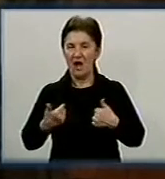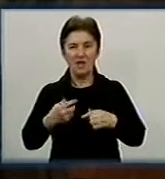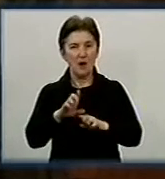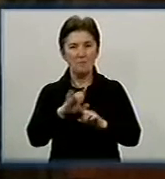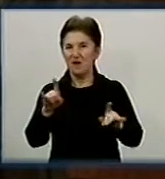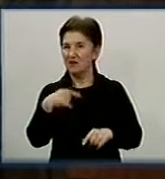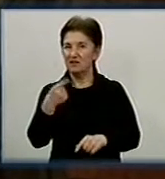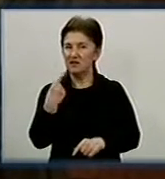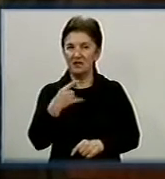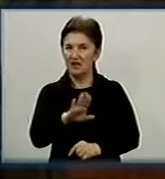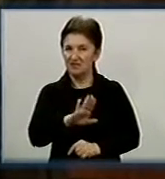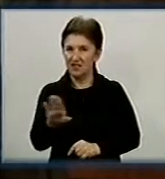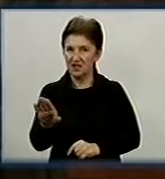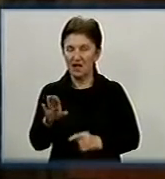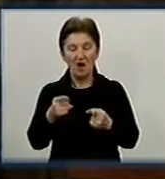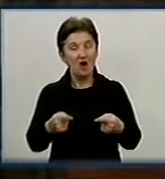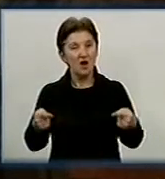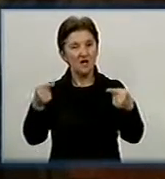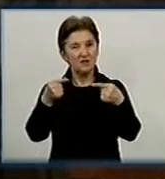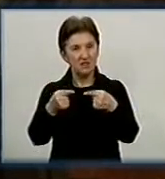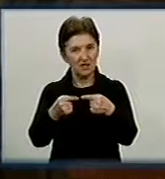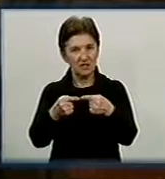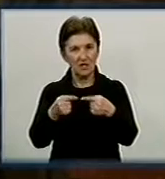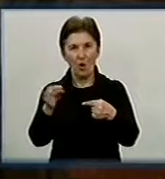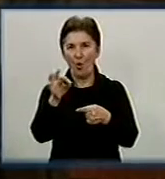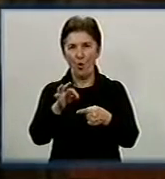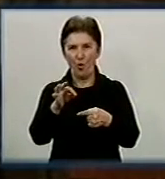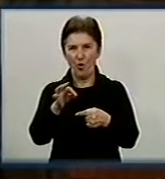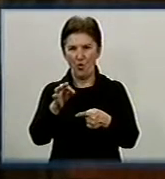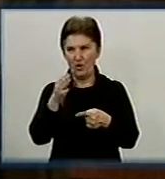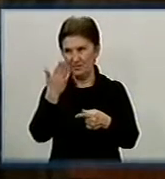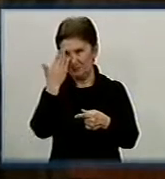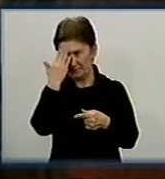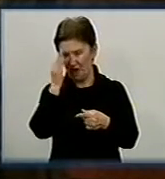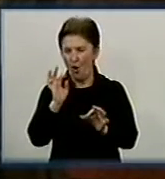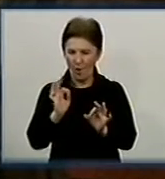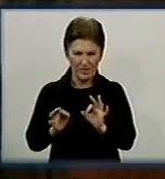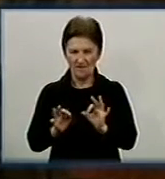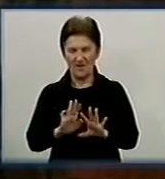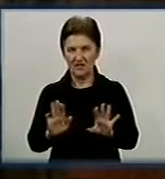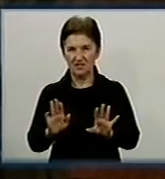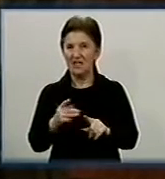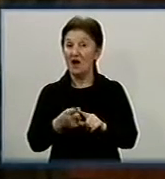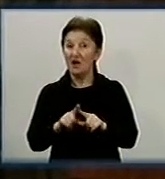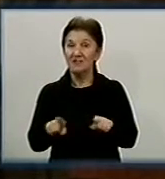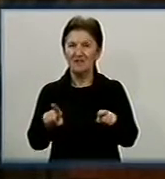конкретно об неадекватности этого поступка. Скорее всего, это такая эмоциональная реакция